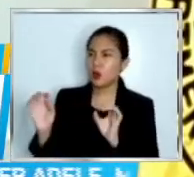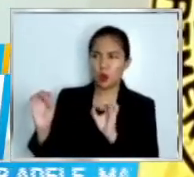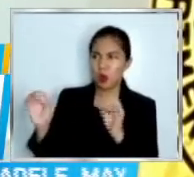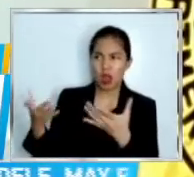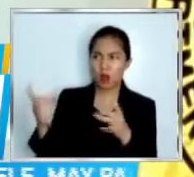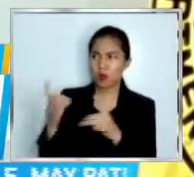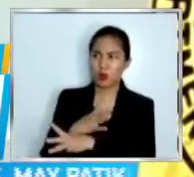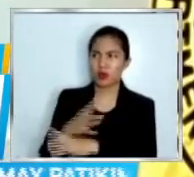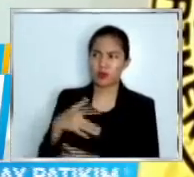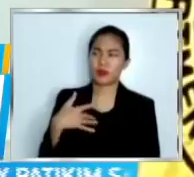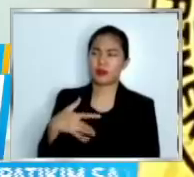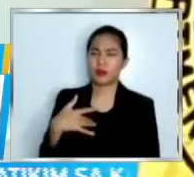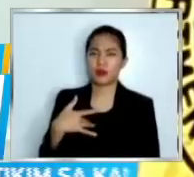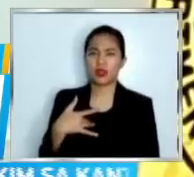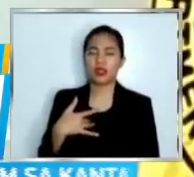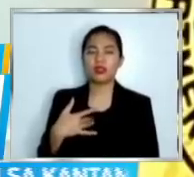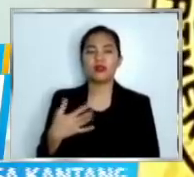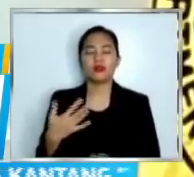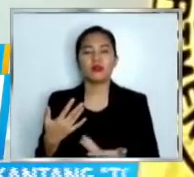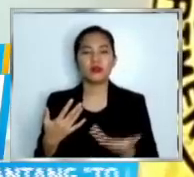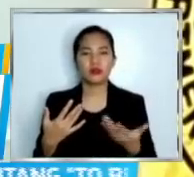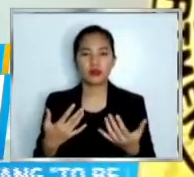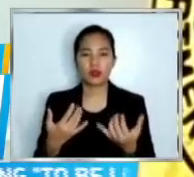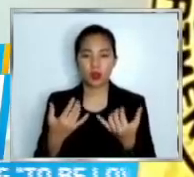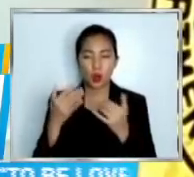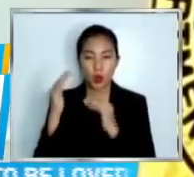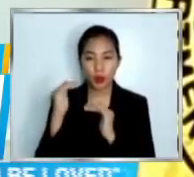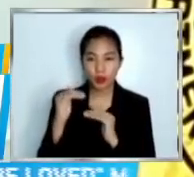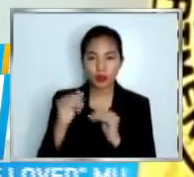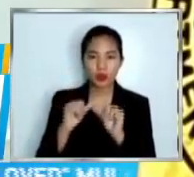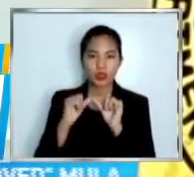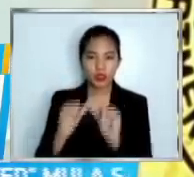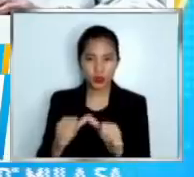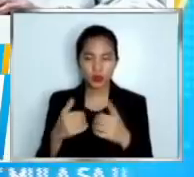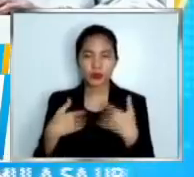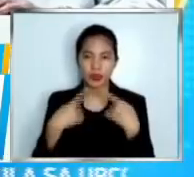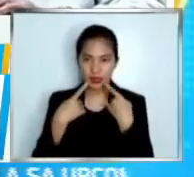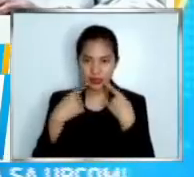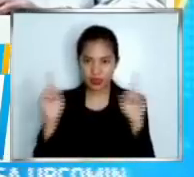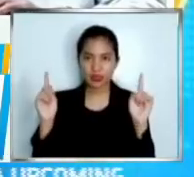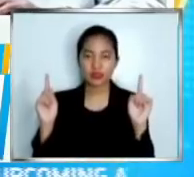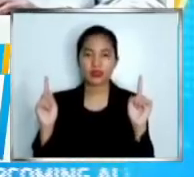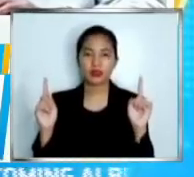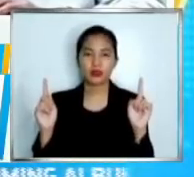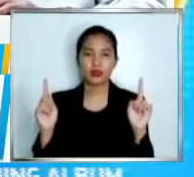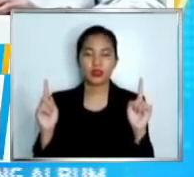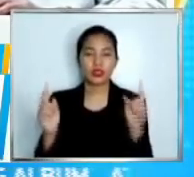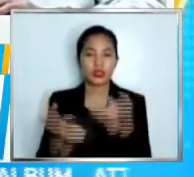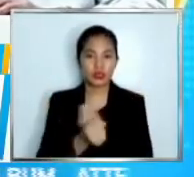hopefully, tuloy-tuloy na maging tagumpay, maging ligtas